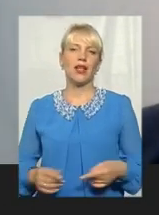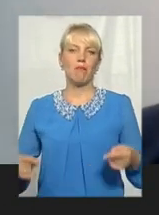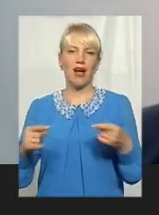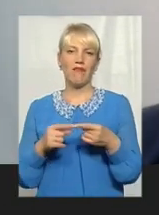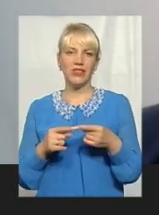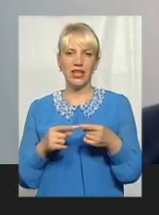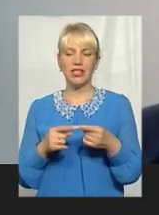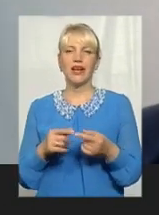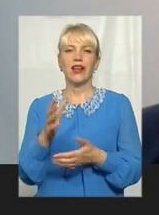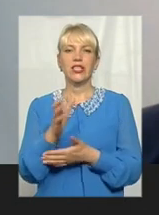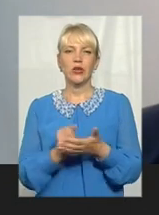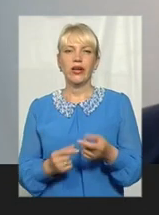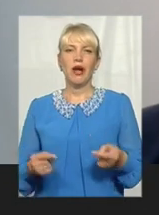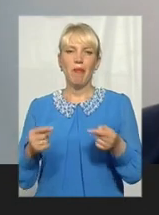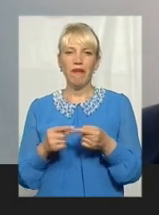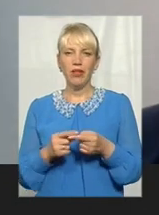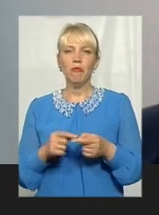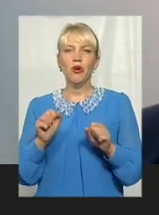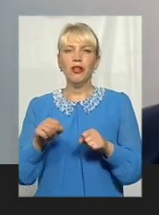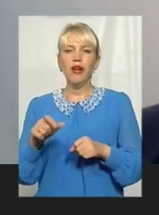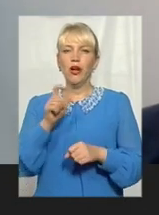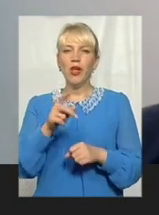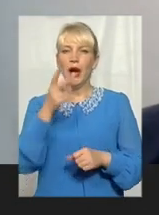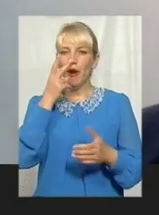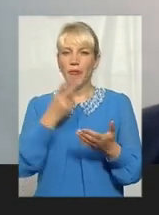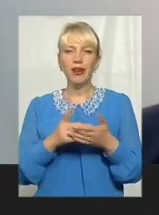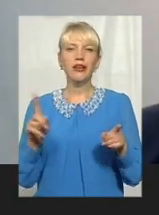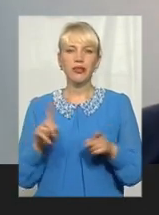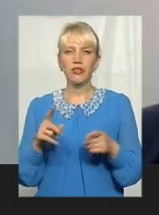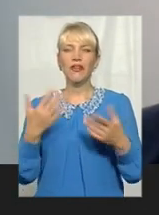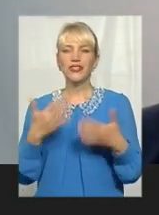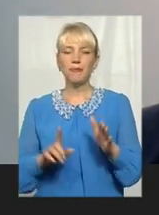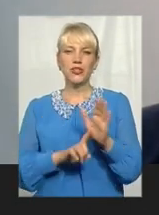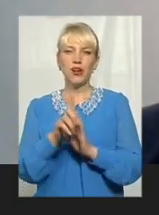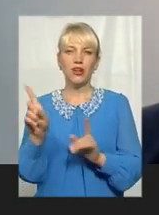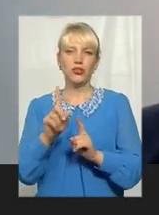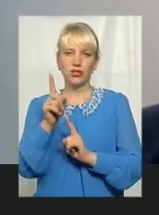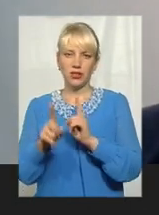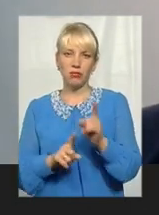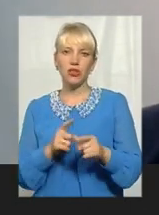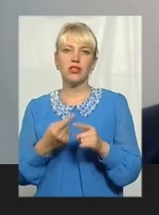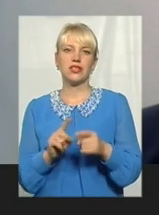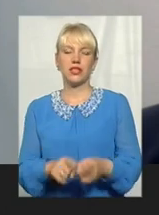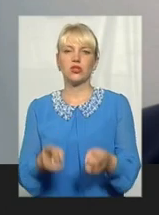і певні можливості. І люди побачили, що от починає щось змінюватися. І це суттєво вплине на